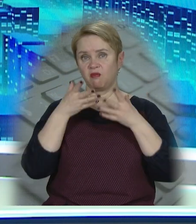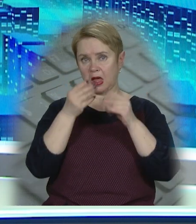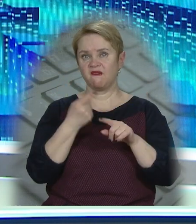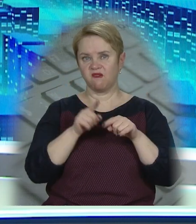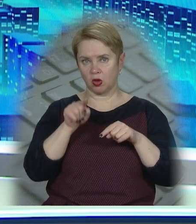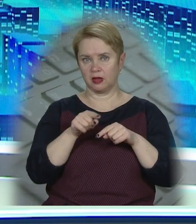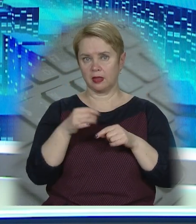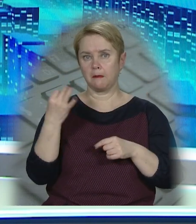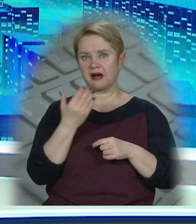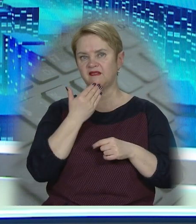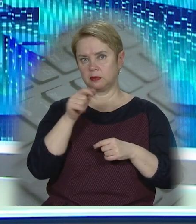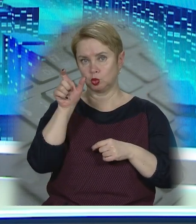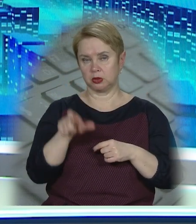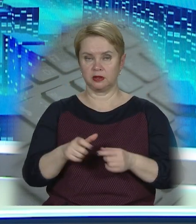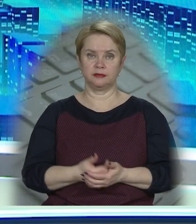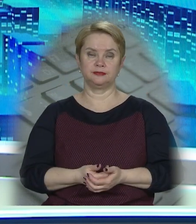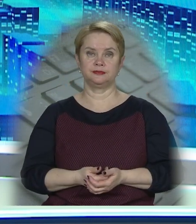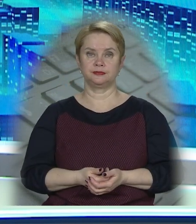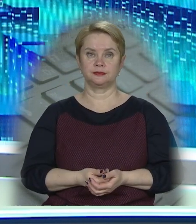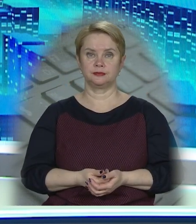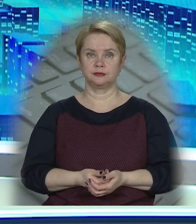впливають вони на привабливість людини.